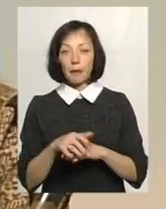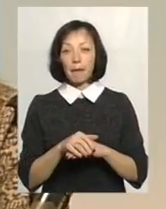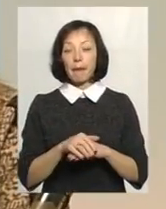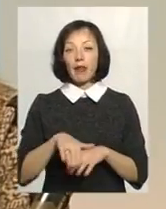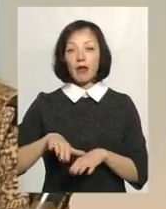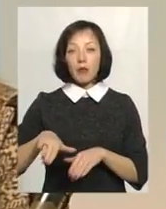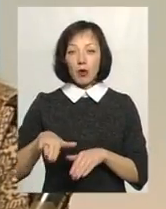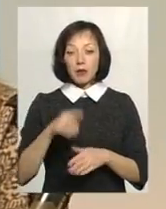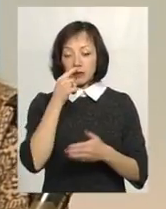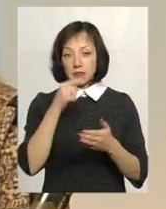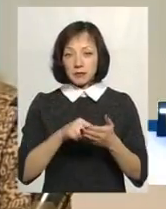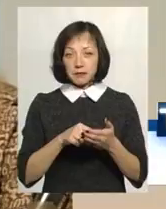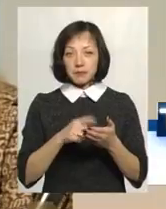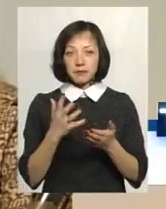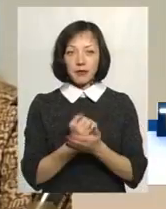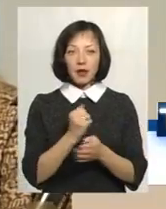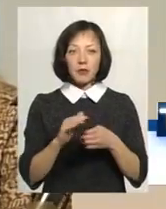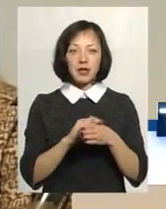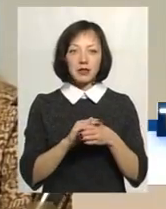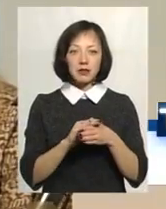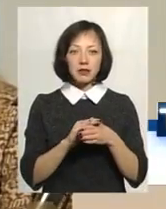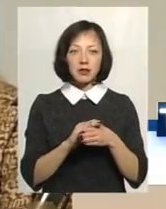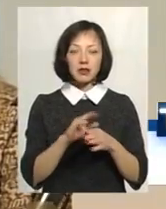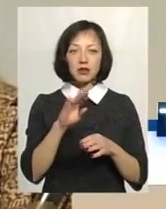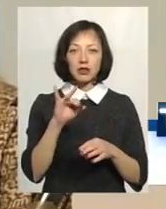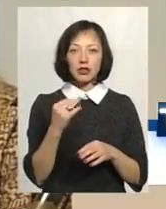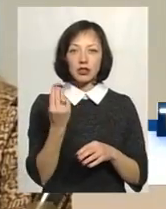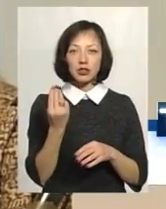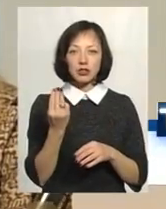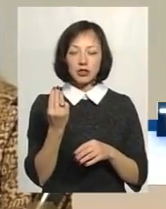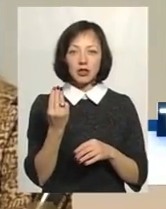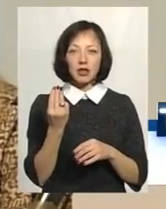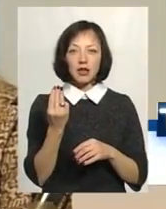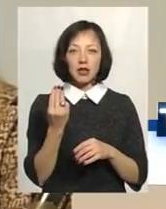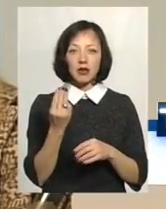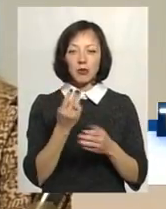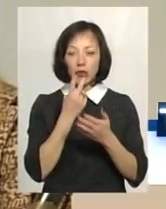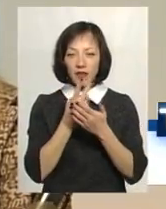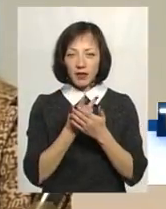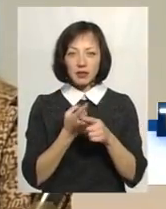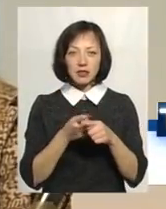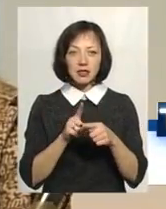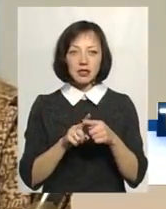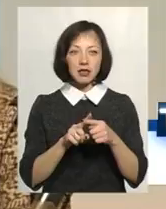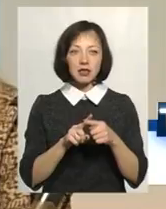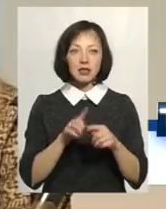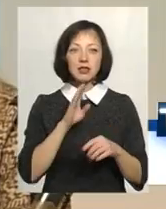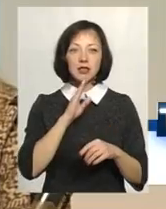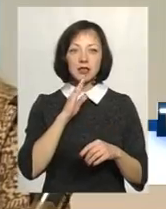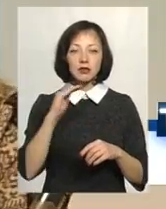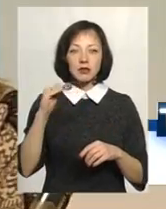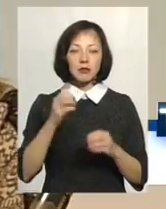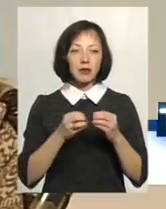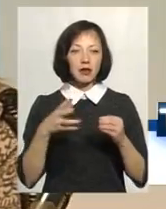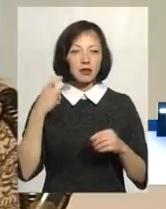Потім ми наткнулися на таке прізвище, як Олена Тиш Феодосіївна. Подивилися, що це була дівчинка, яка була